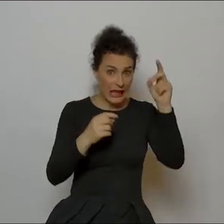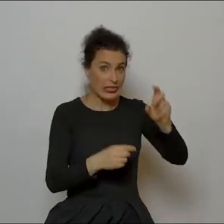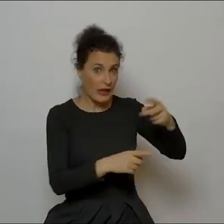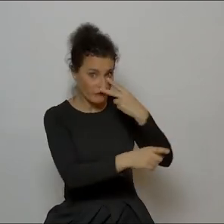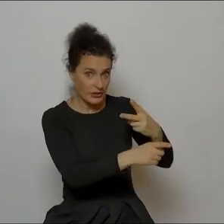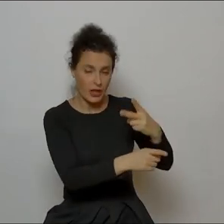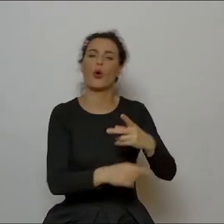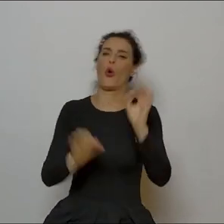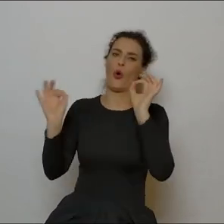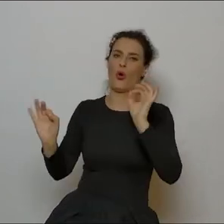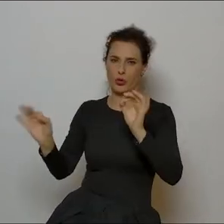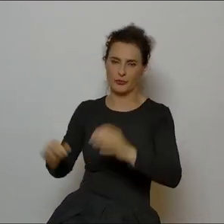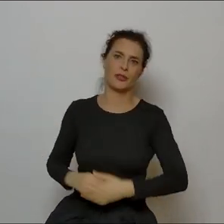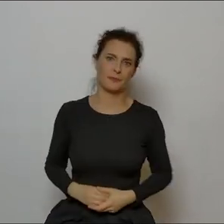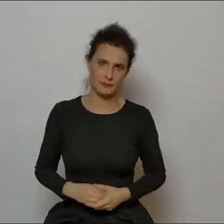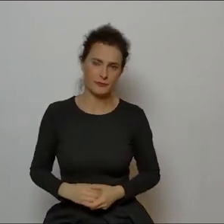nawet już Cię widać.